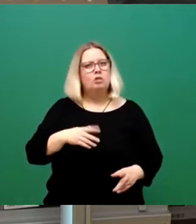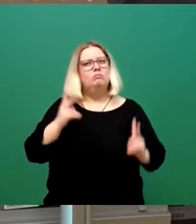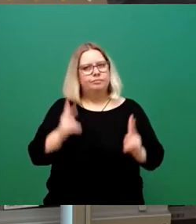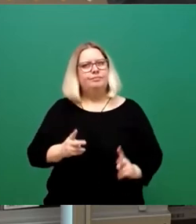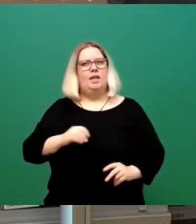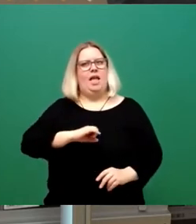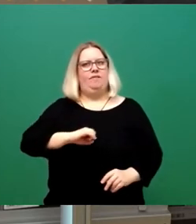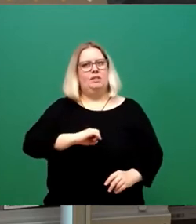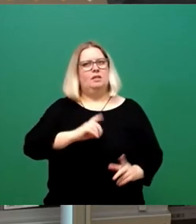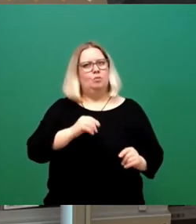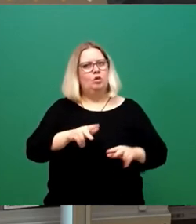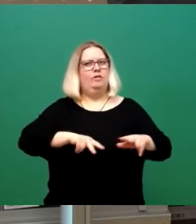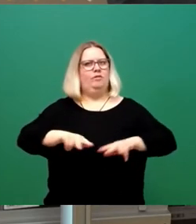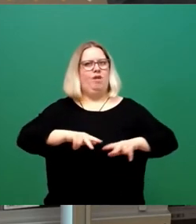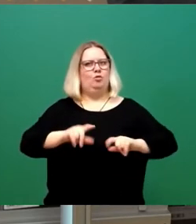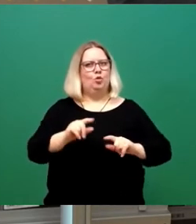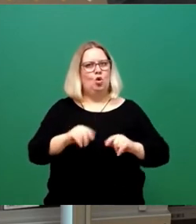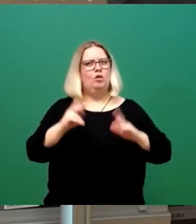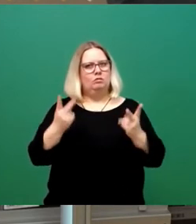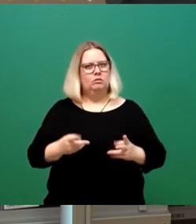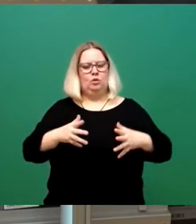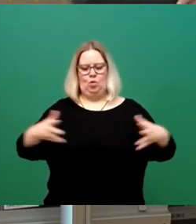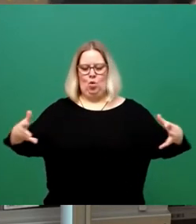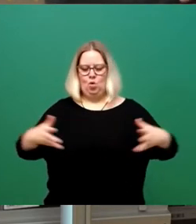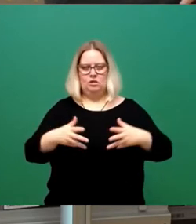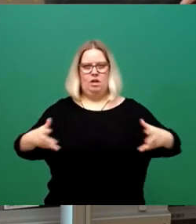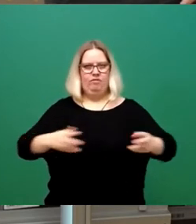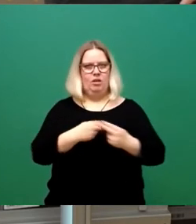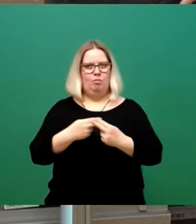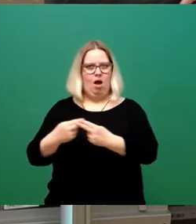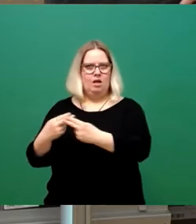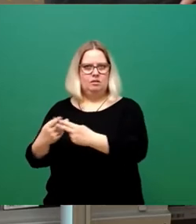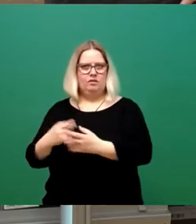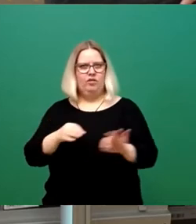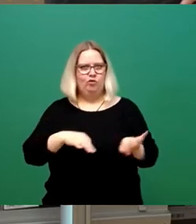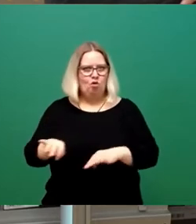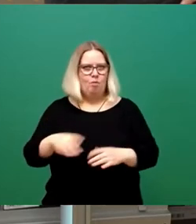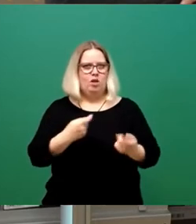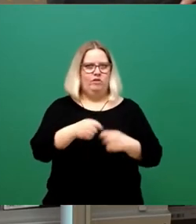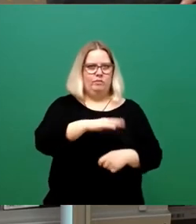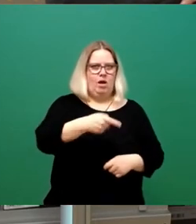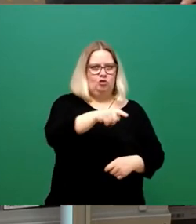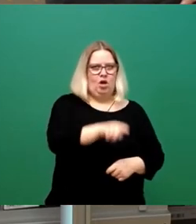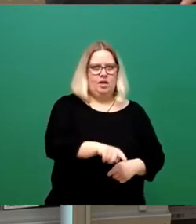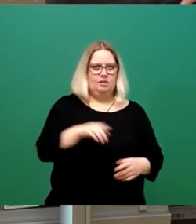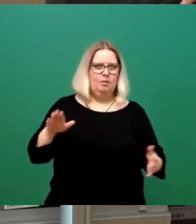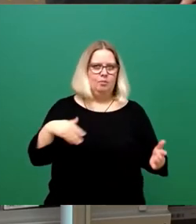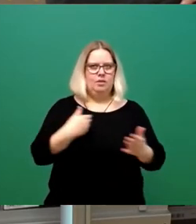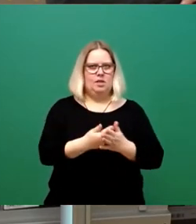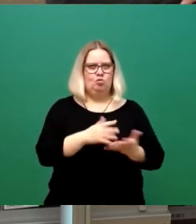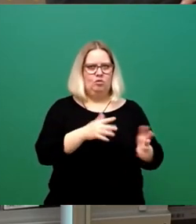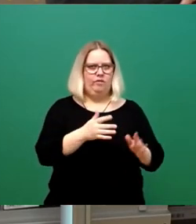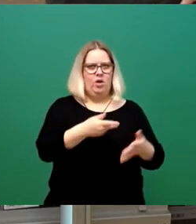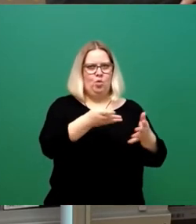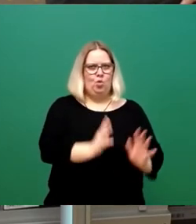Verwaltung ist in allererster Linie mal was, was in der Größenordnung her führbar ist. Geschäftsbereich 1 hatte ursprünglich bisher ungefähr 900